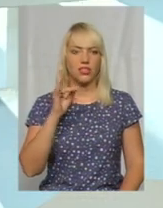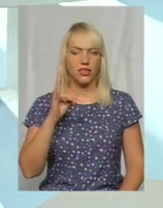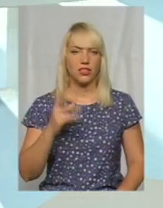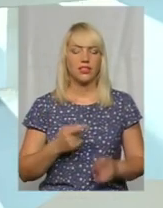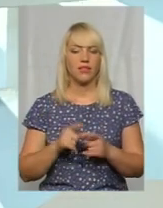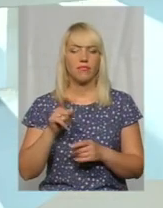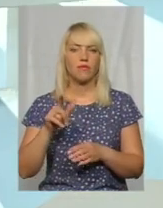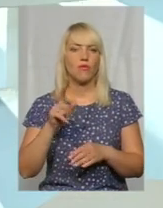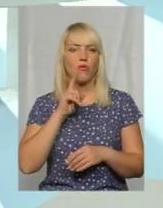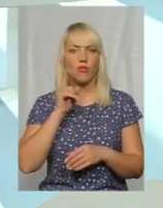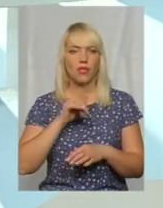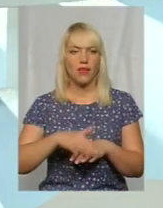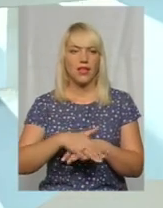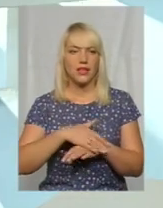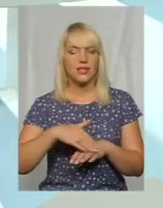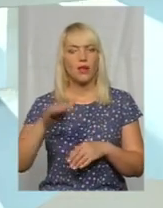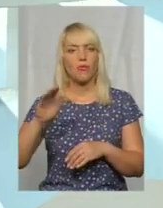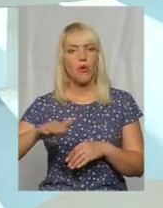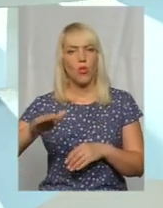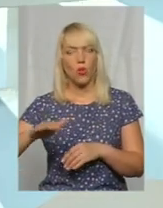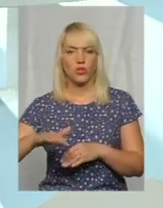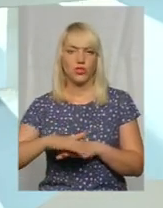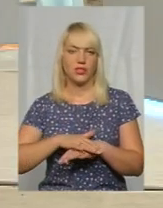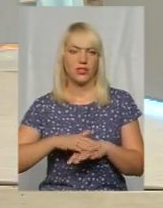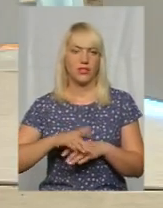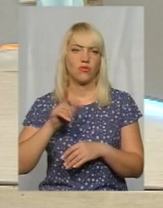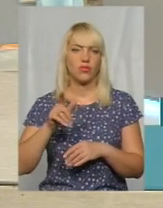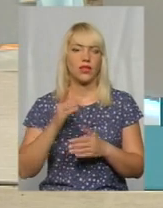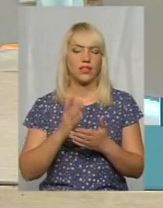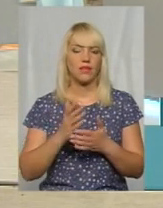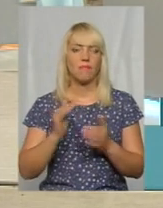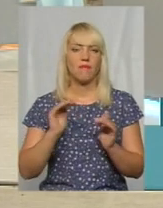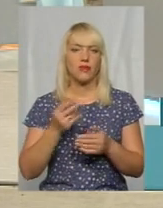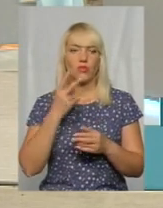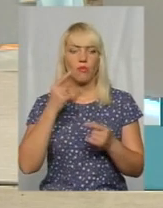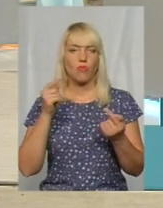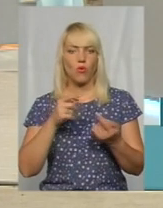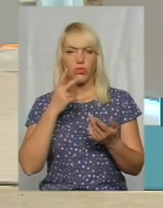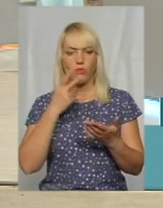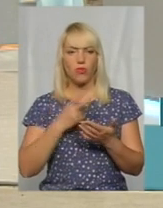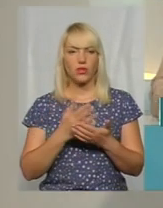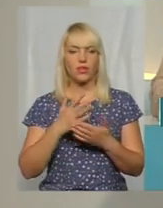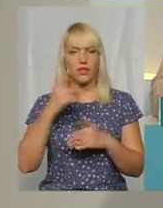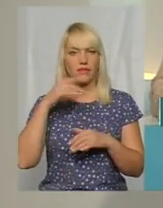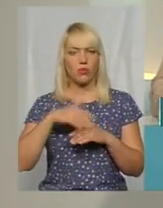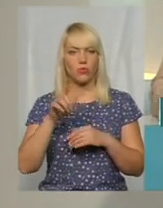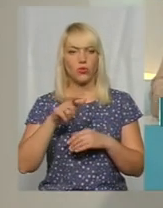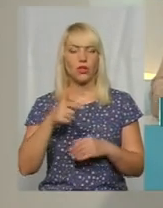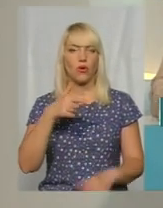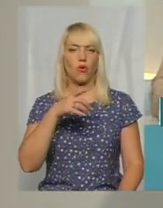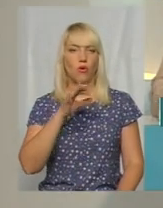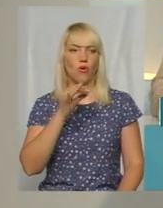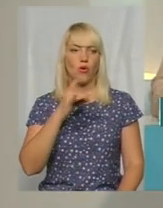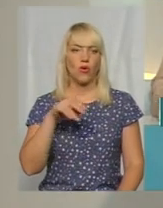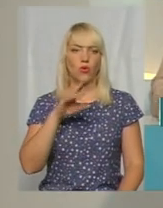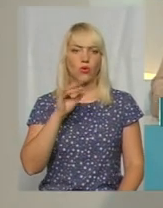молоде населення, більш-менш молодше, то вони менше мають протипоказів, і має бути свідомість людей. В Городоцькому районі,